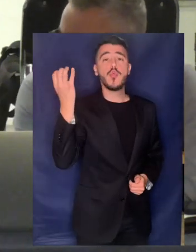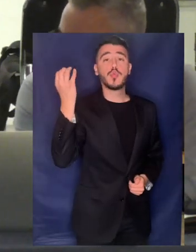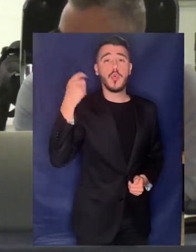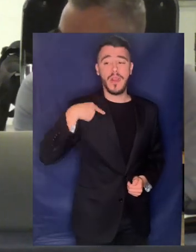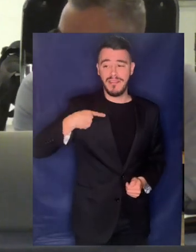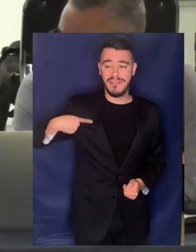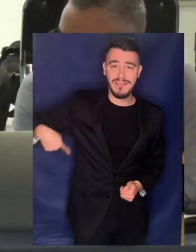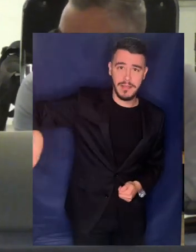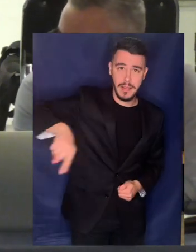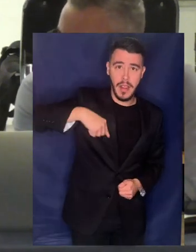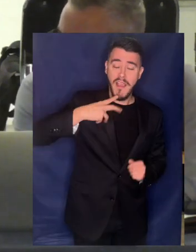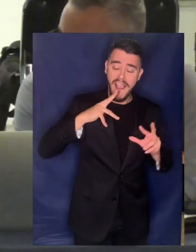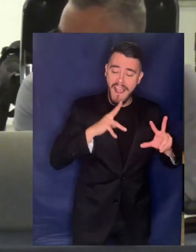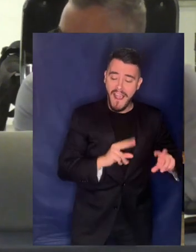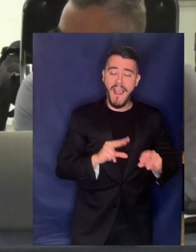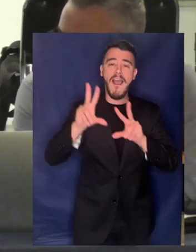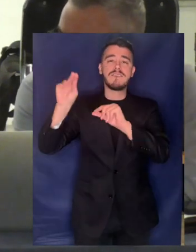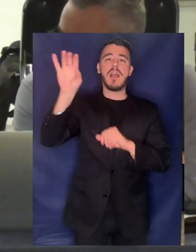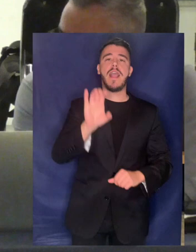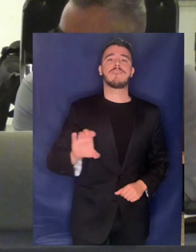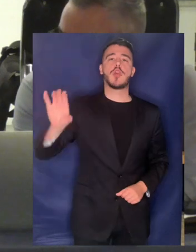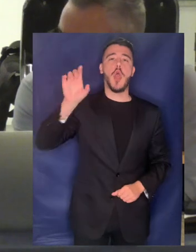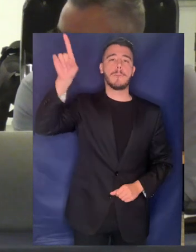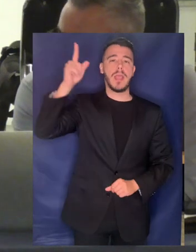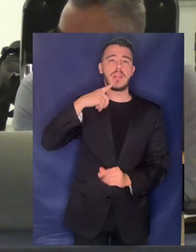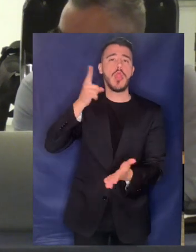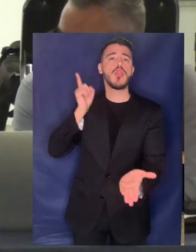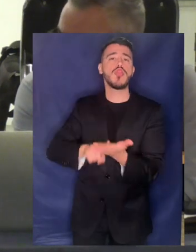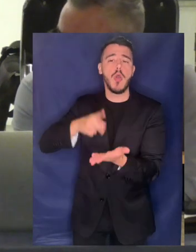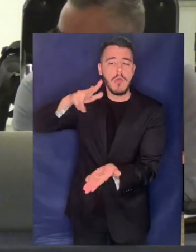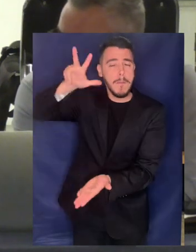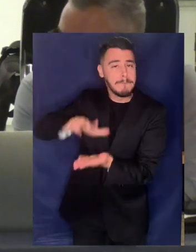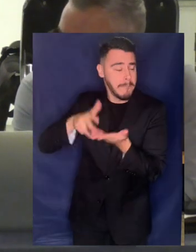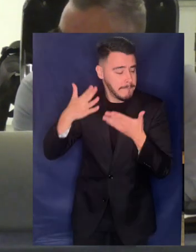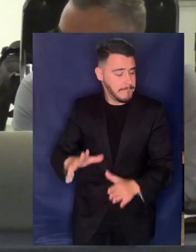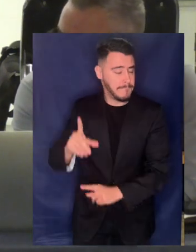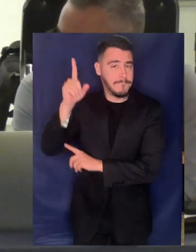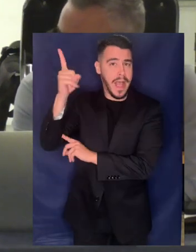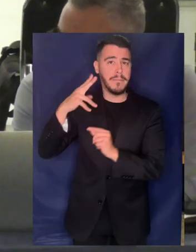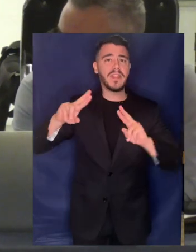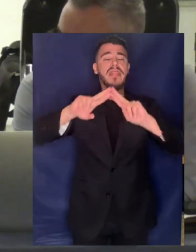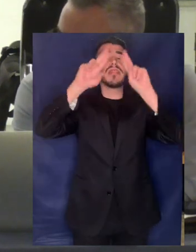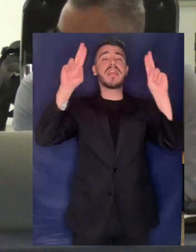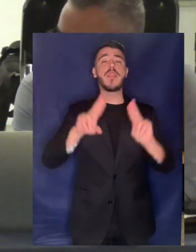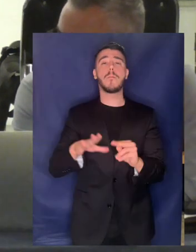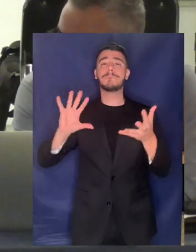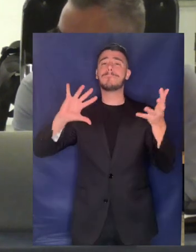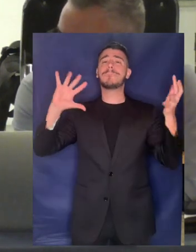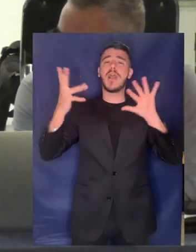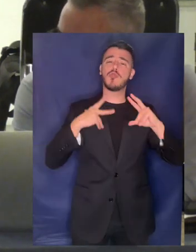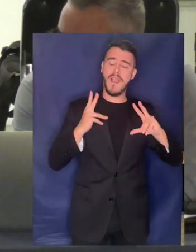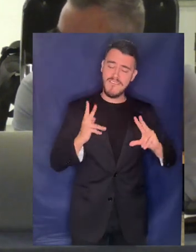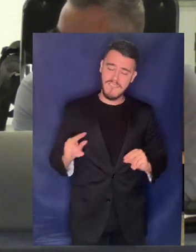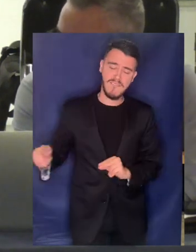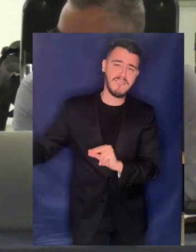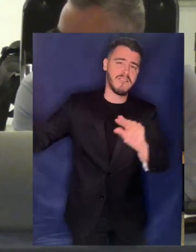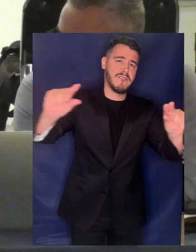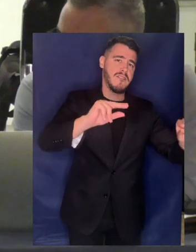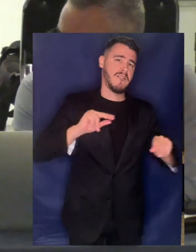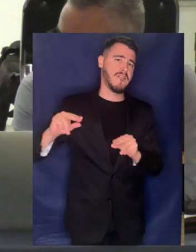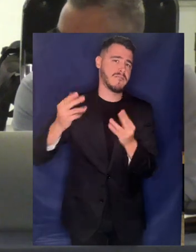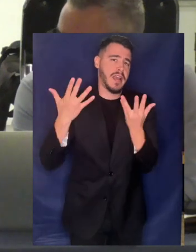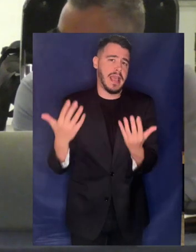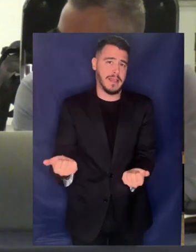ευρωπαϊκή νομοθεσία αλλά και διεθνή νομικά κείμενα Και έρχομαι τώρα στο κομμάτι, στο τμήμα της